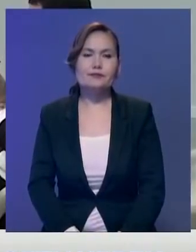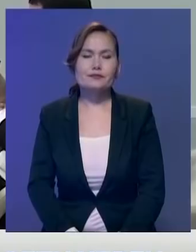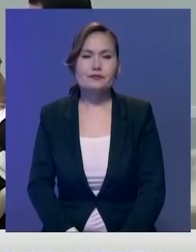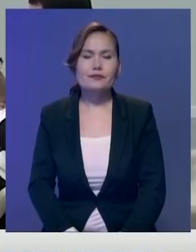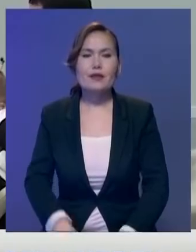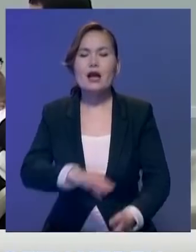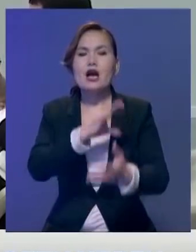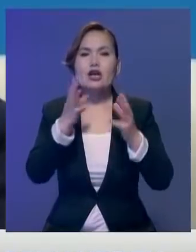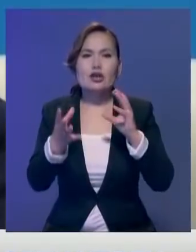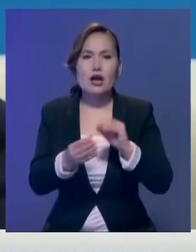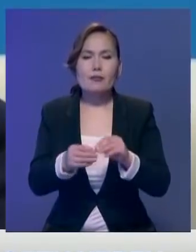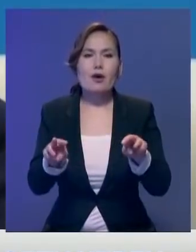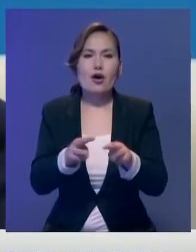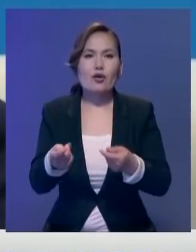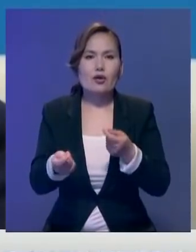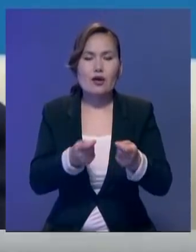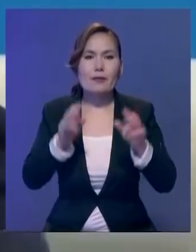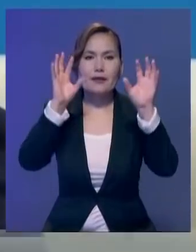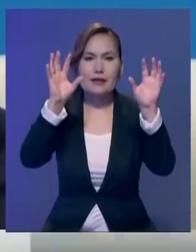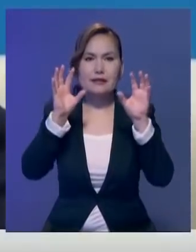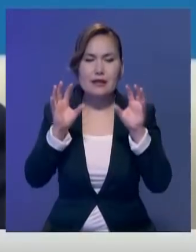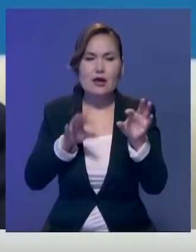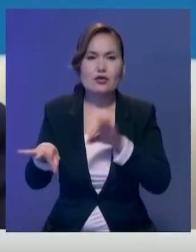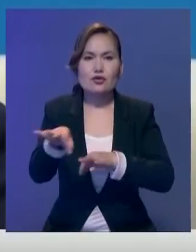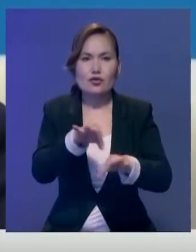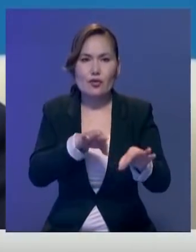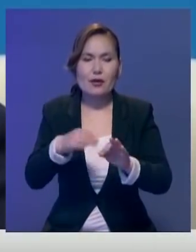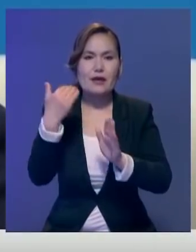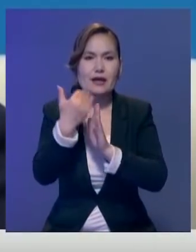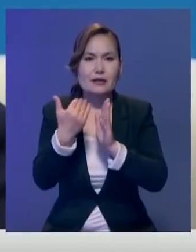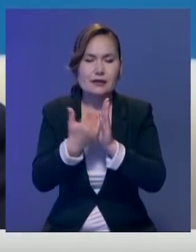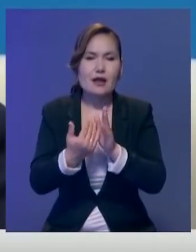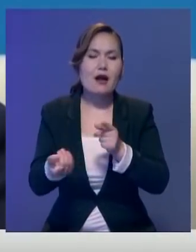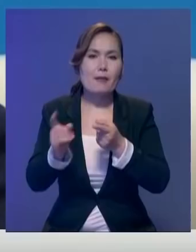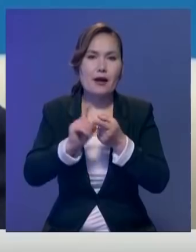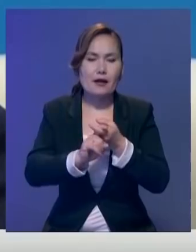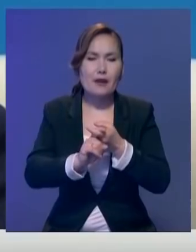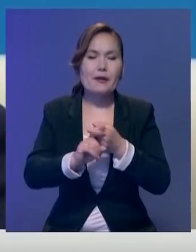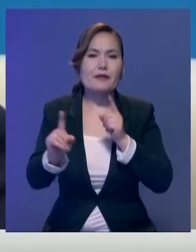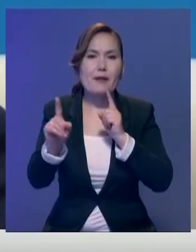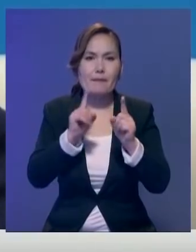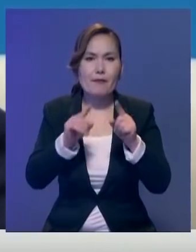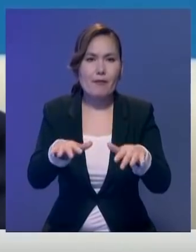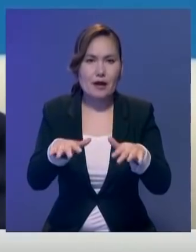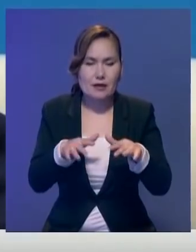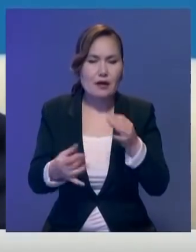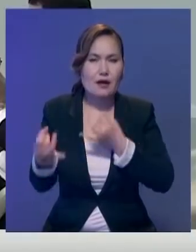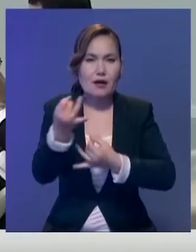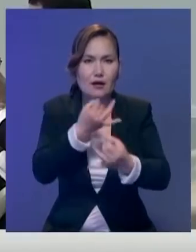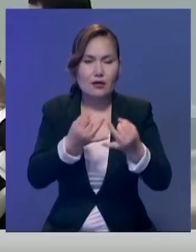Жалпы үкіметтің заң жоғалау кестесіне байланысты мәжіліске де кереді, жалпы